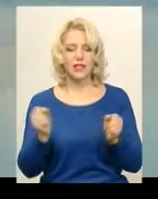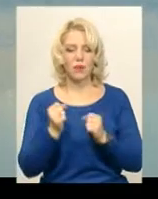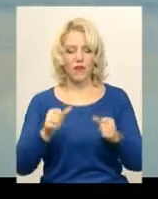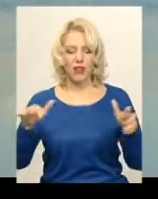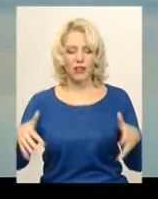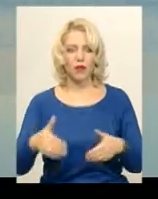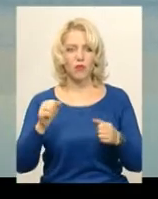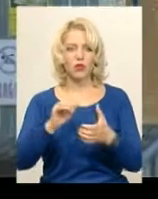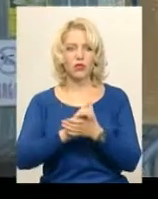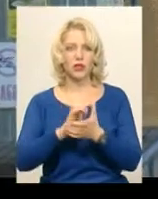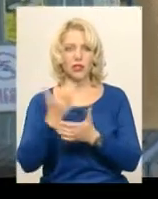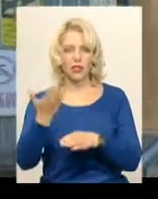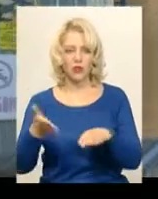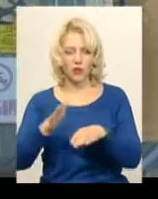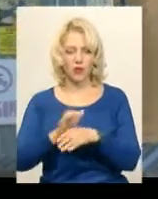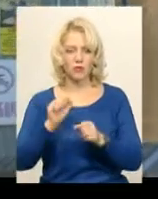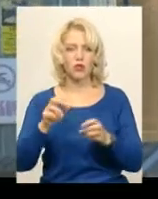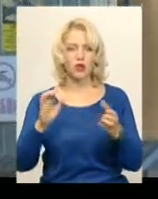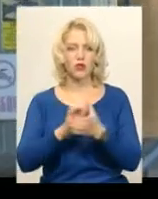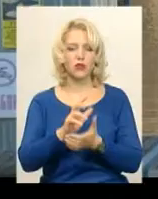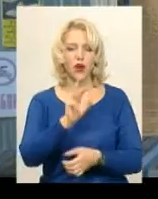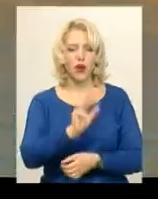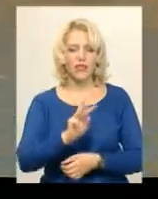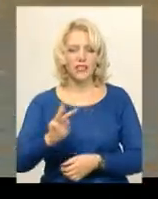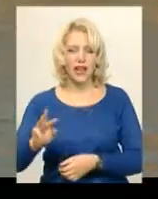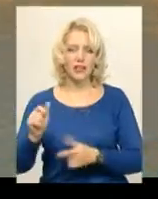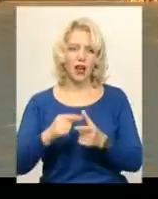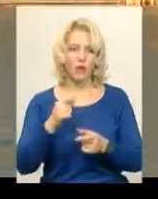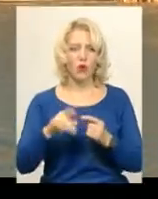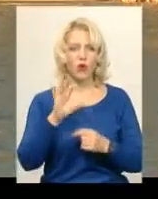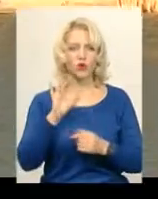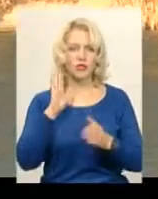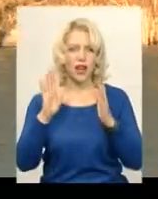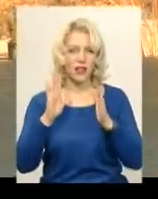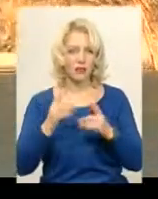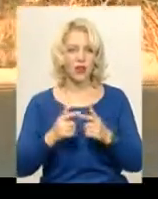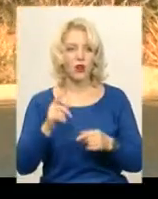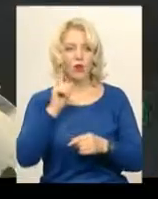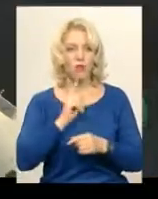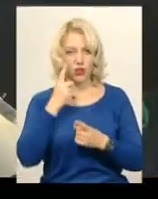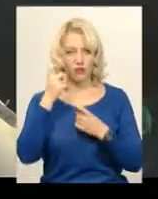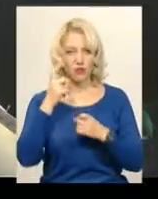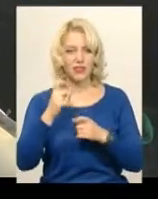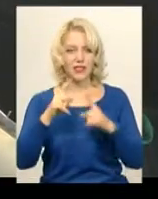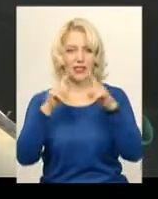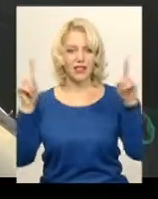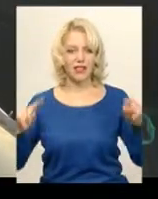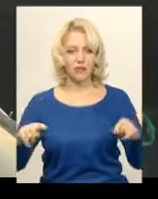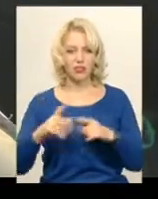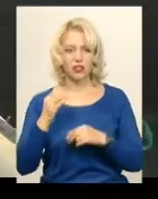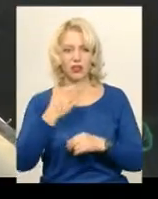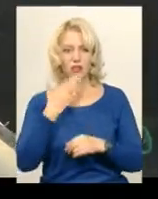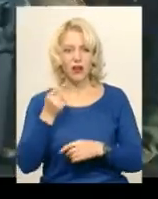ямах можна ознайомитись на їхньому офіційному сайті або ж у соціальній мережі. Інформаційних табличок поки що немає. Рибалка Валерій